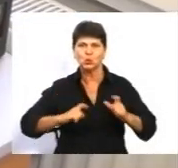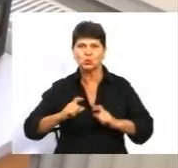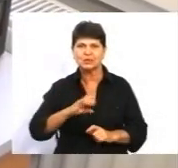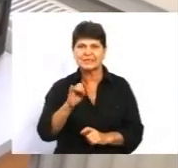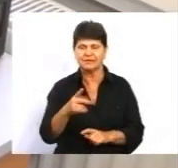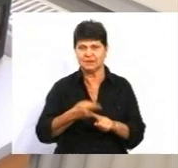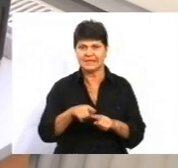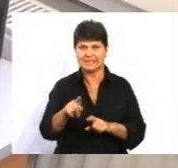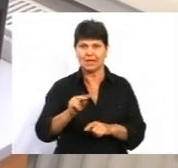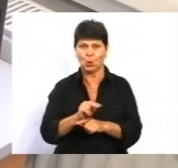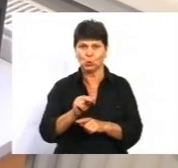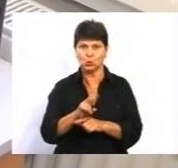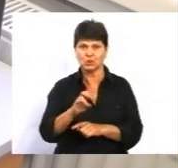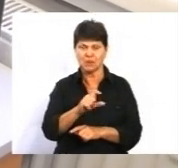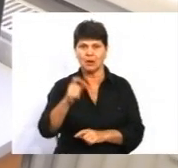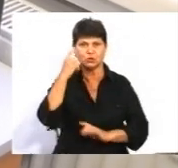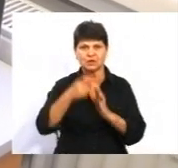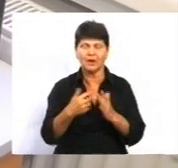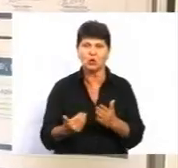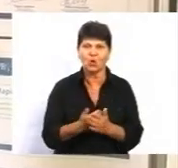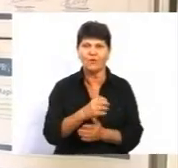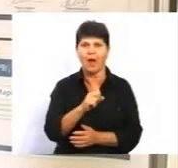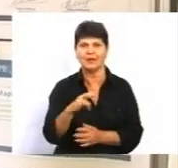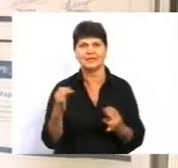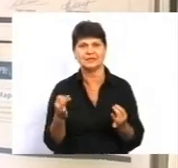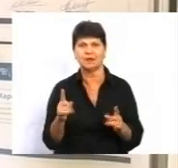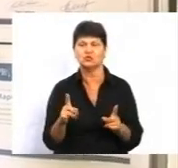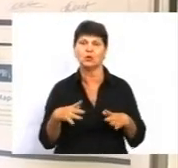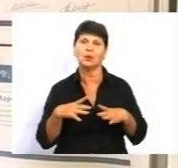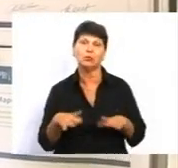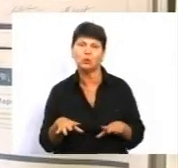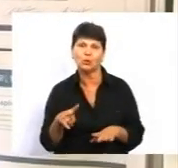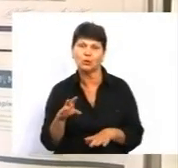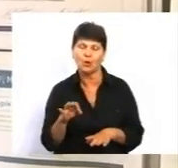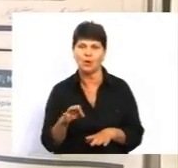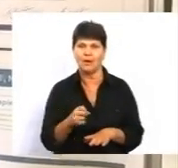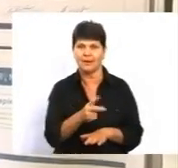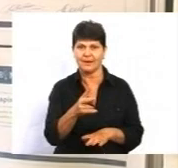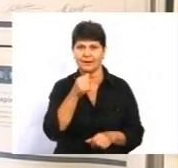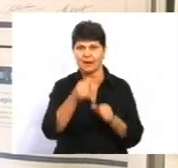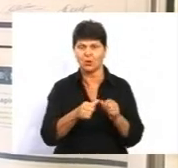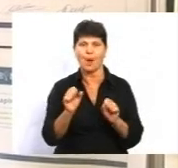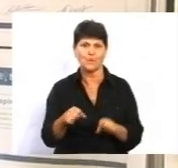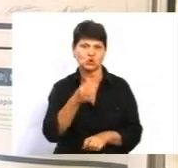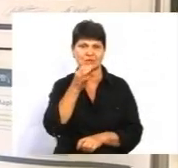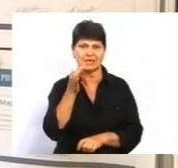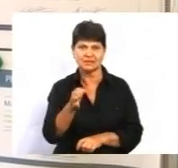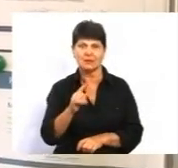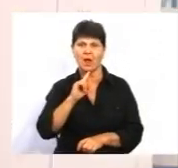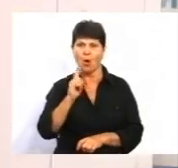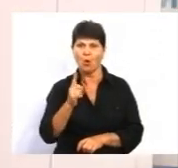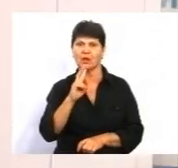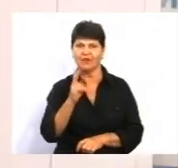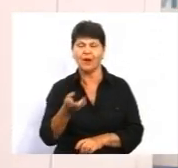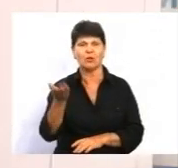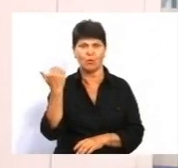цих курсах дізнаємося чогось багато цікавого, що не було декілька років, можна сказати, навіть рік чи два тому.